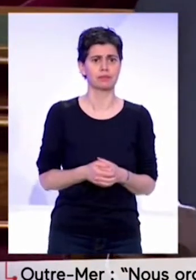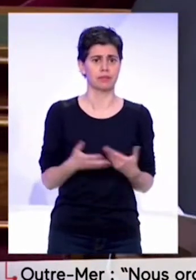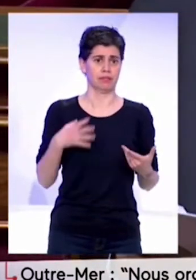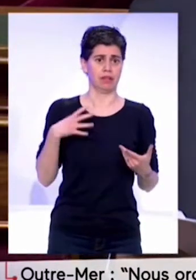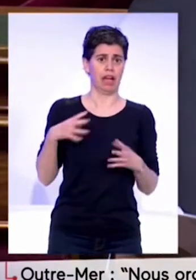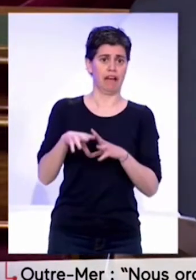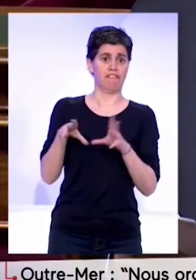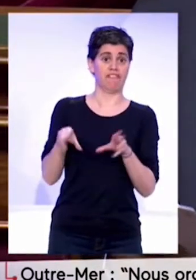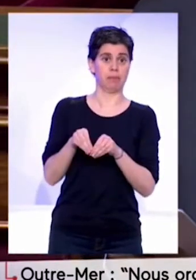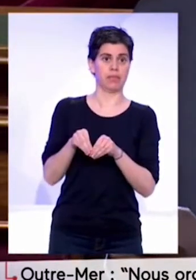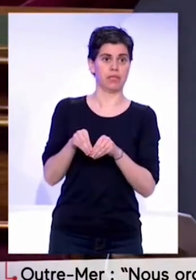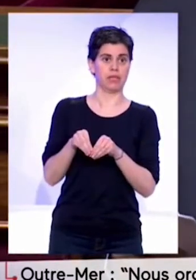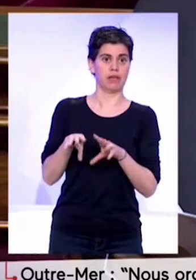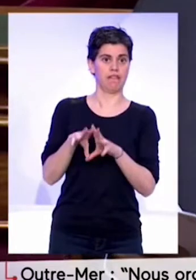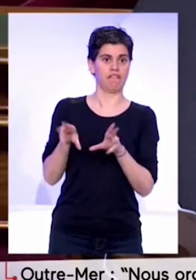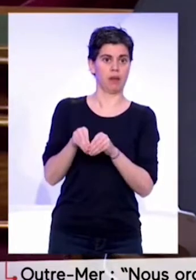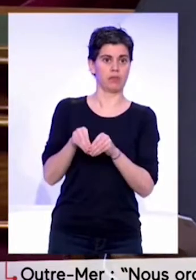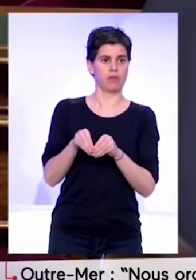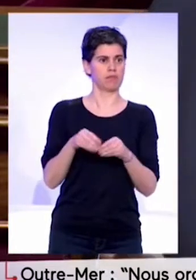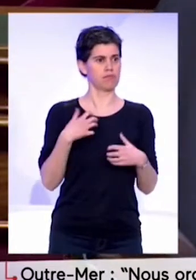familles s'interrogent, surtout au moment